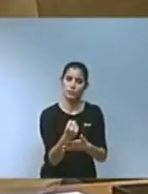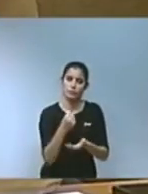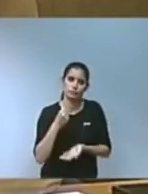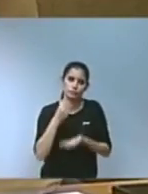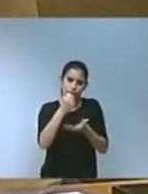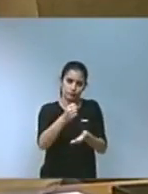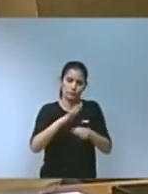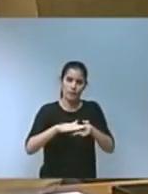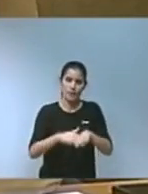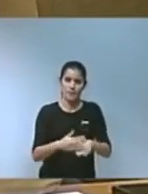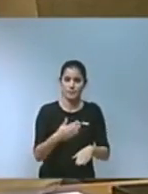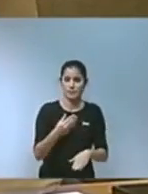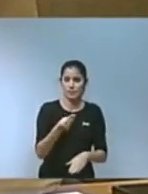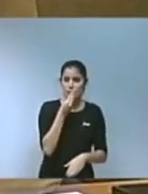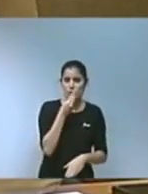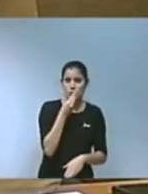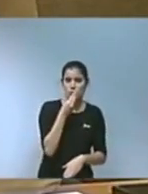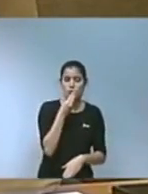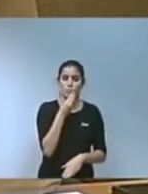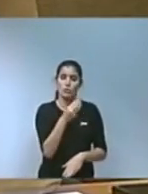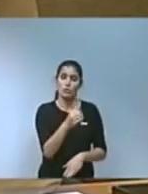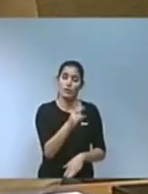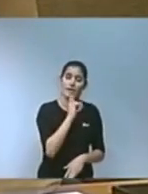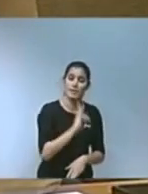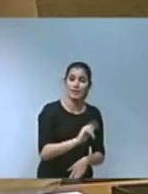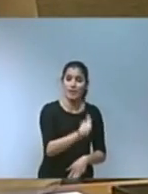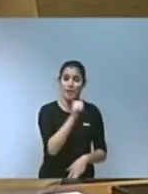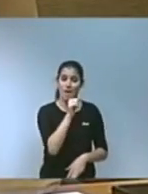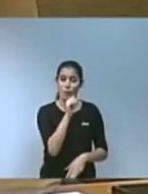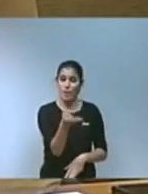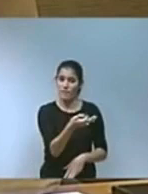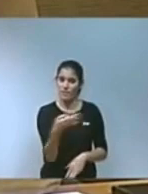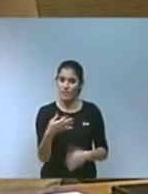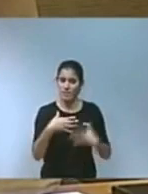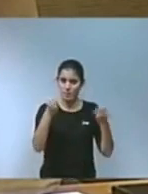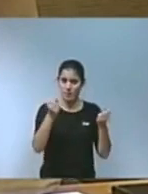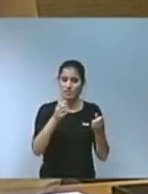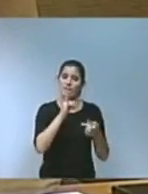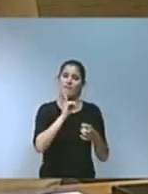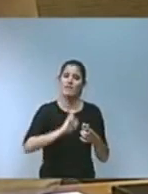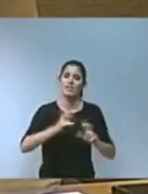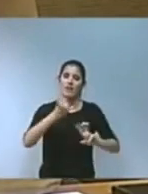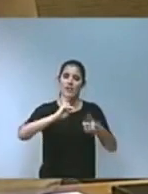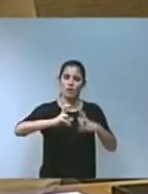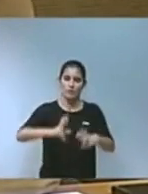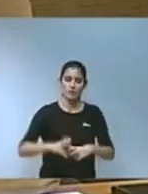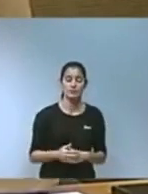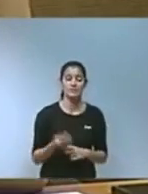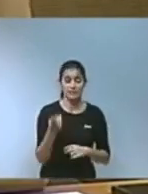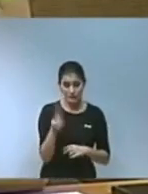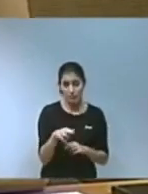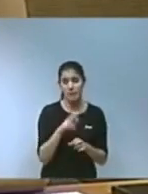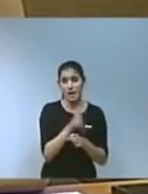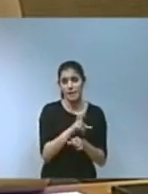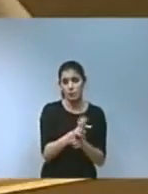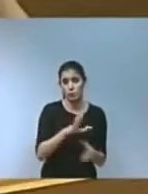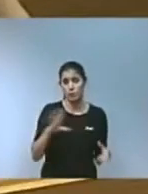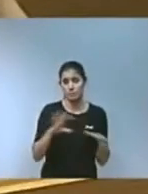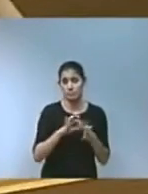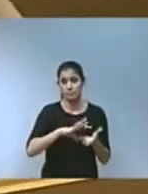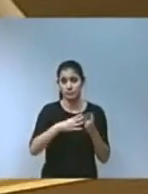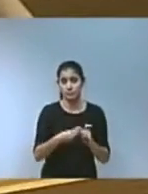d'energia i aigua en el món rural i la implantació d'energies renovables també per a l'agricultura. Durem